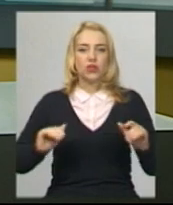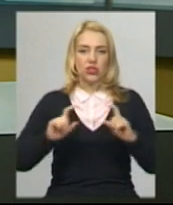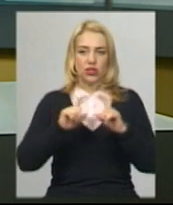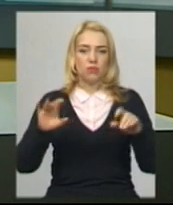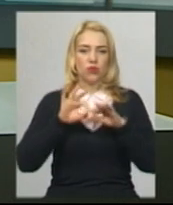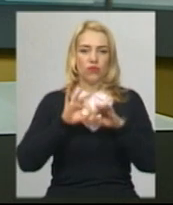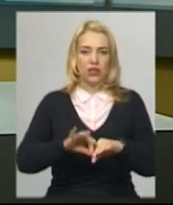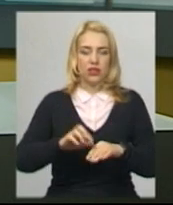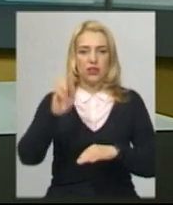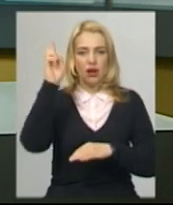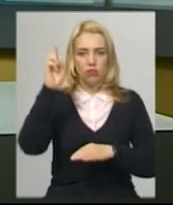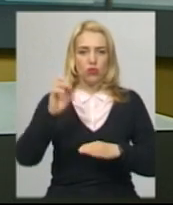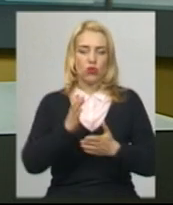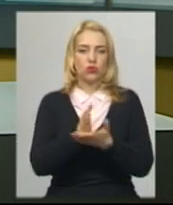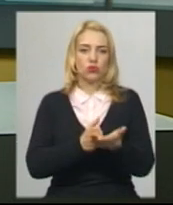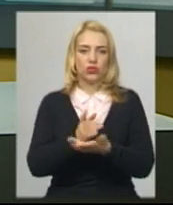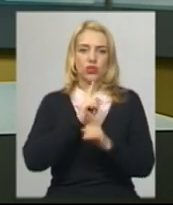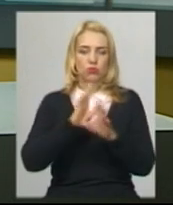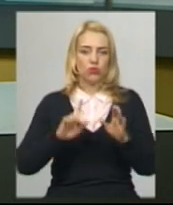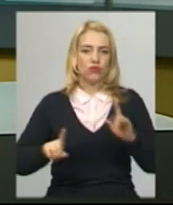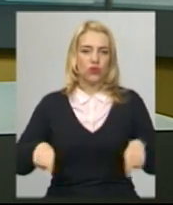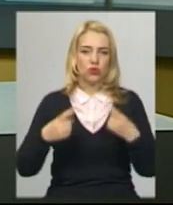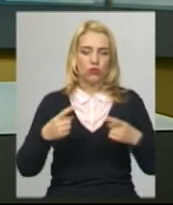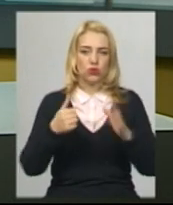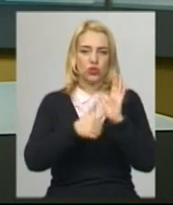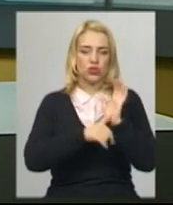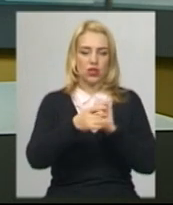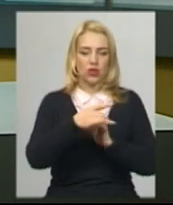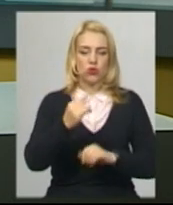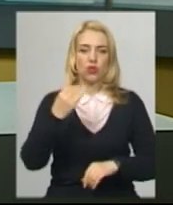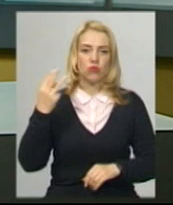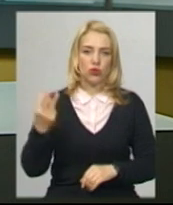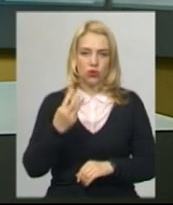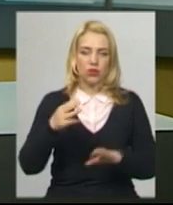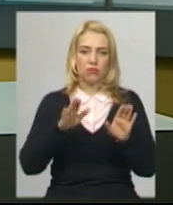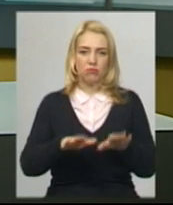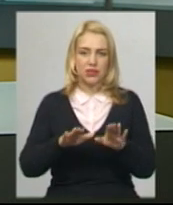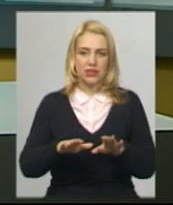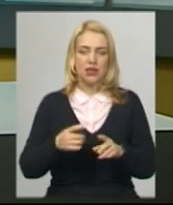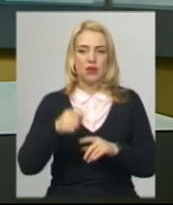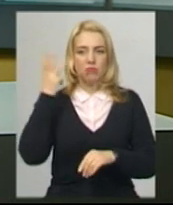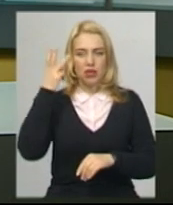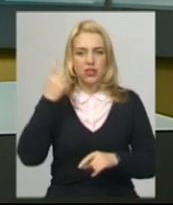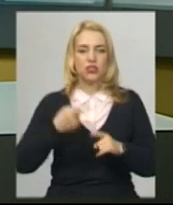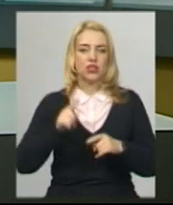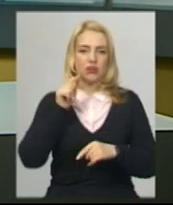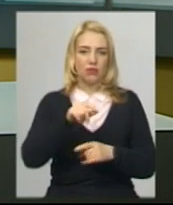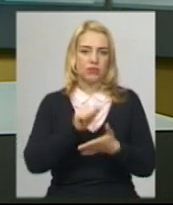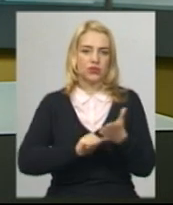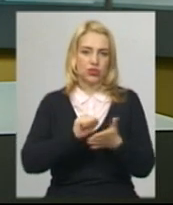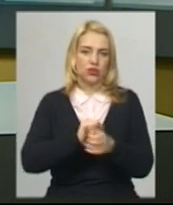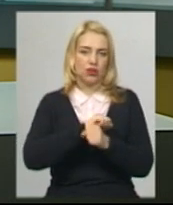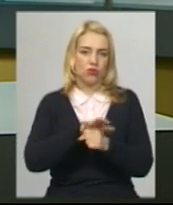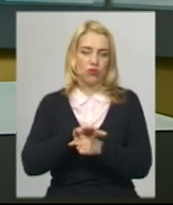проведення богослужінь не відновлять у шести районах та у трьох міст Хмельниччини. Через палах там захворювання на ковід-19.